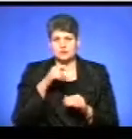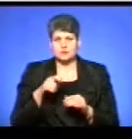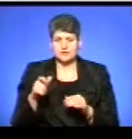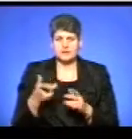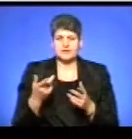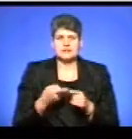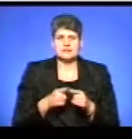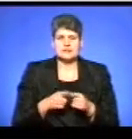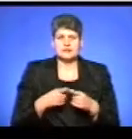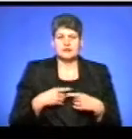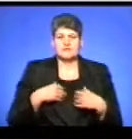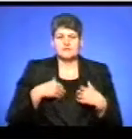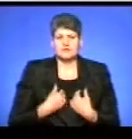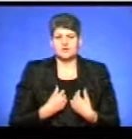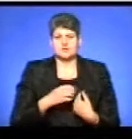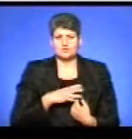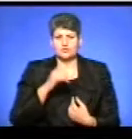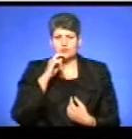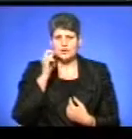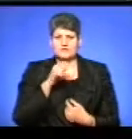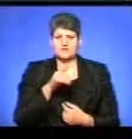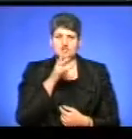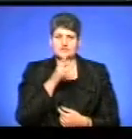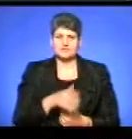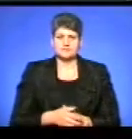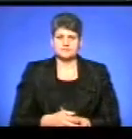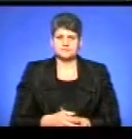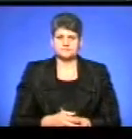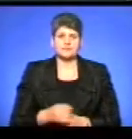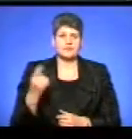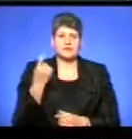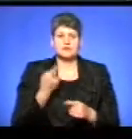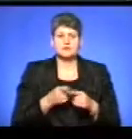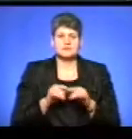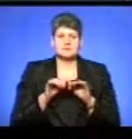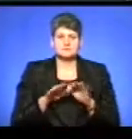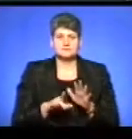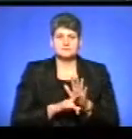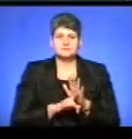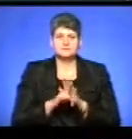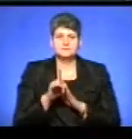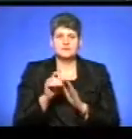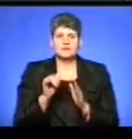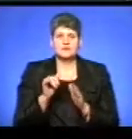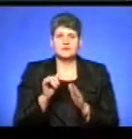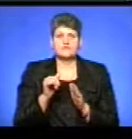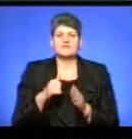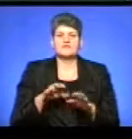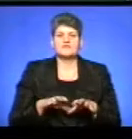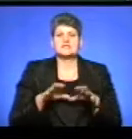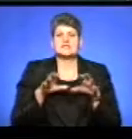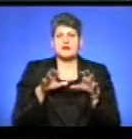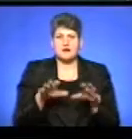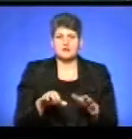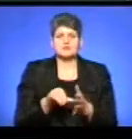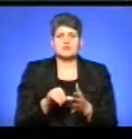який це вічей охоплював українців в ті часи. Вперше така акція, започаткована сумівцями Австралії і членами